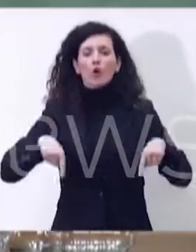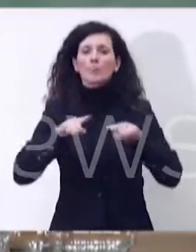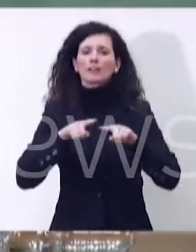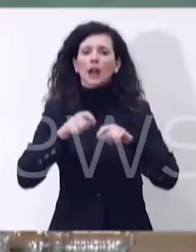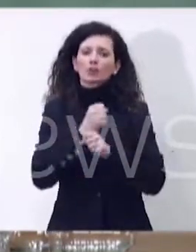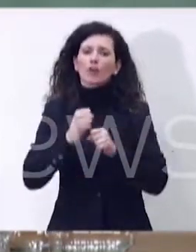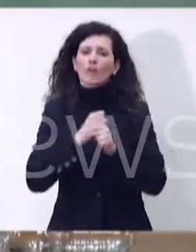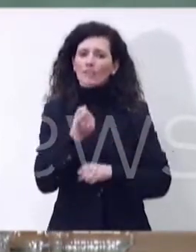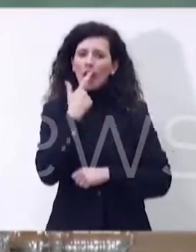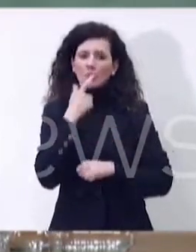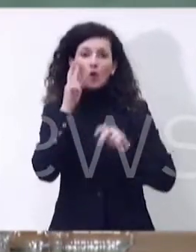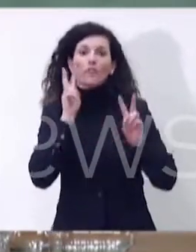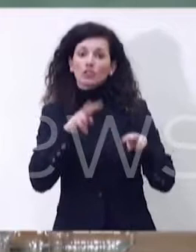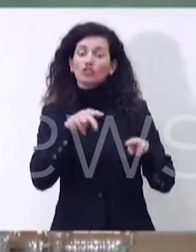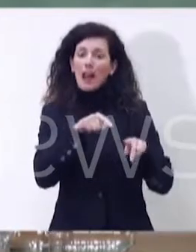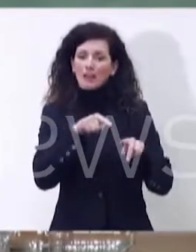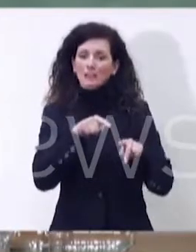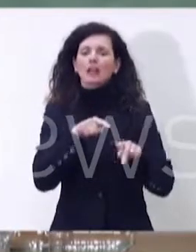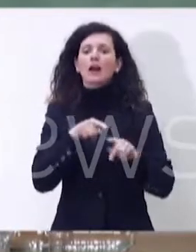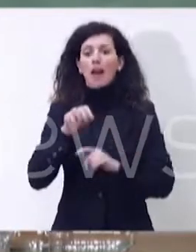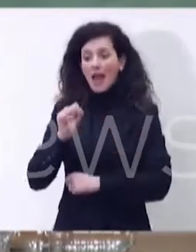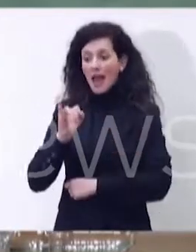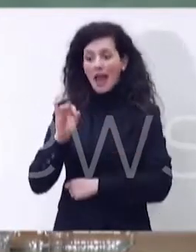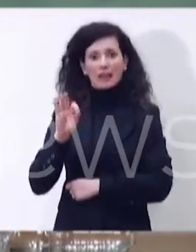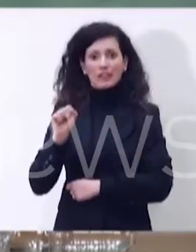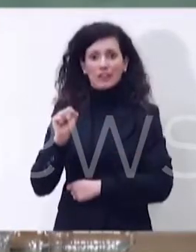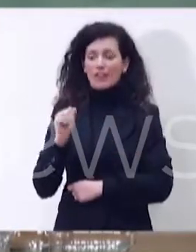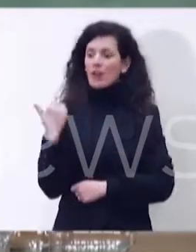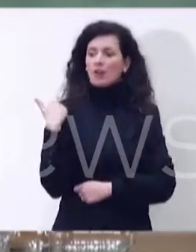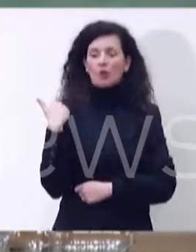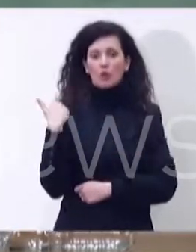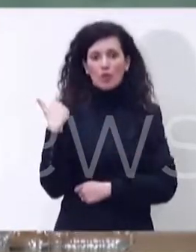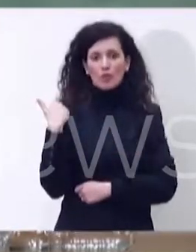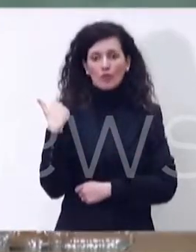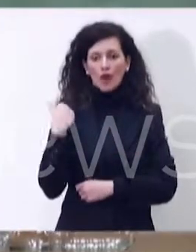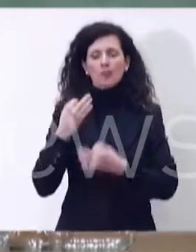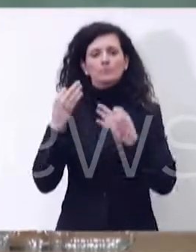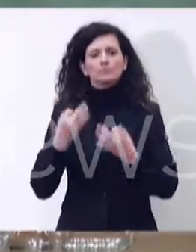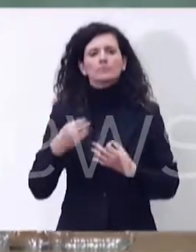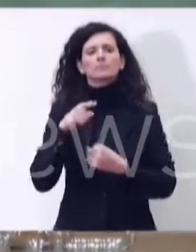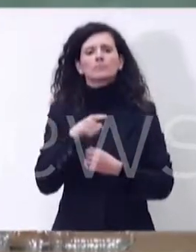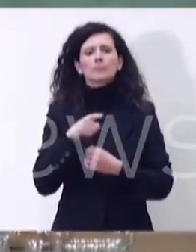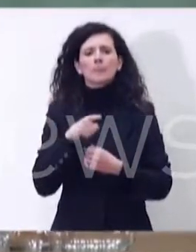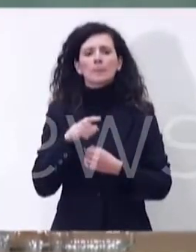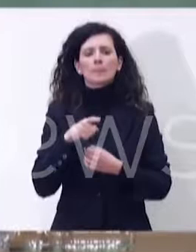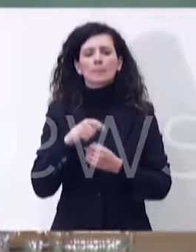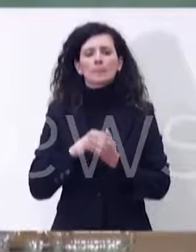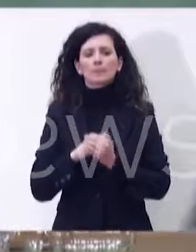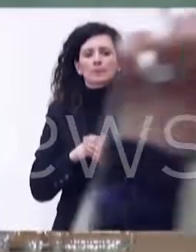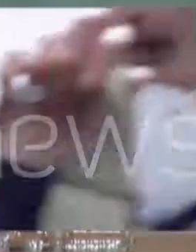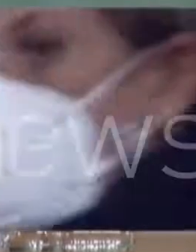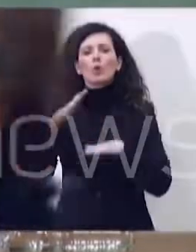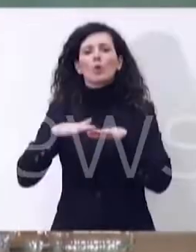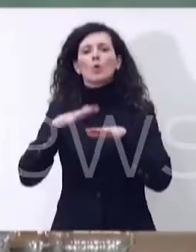Farmacovigilanza, AIFA ha poco fa revocato il divieto d'uso che era stato